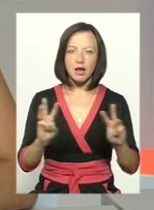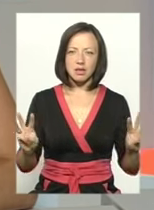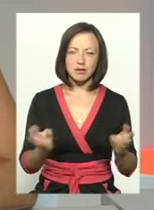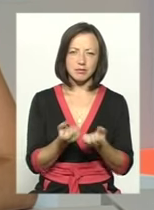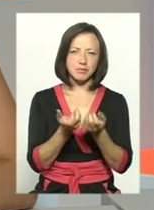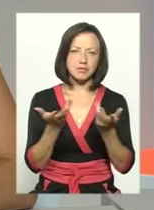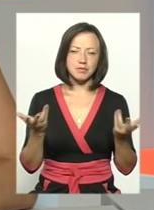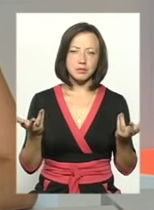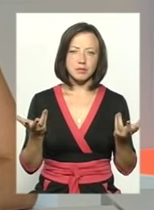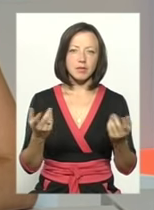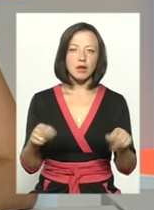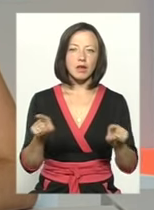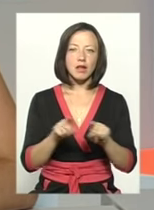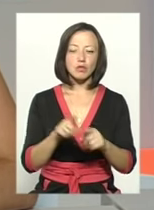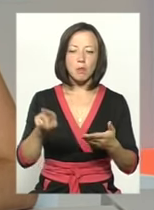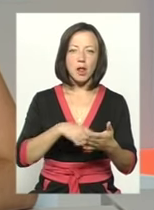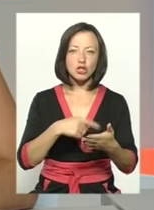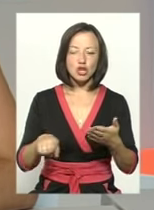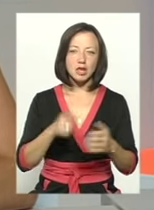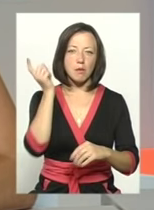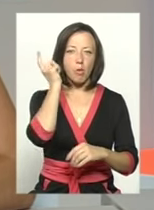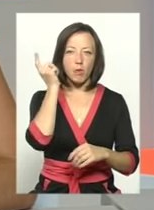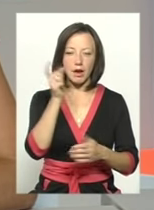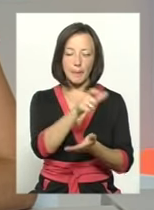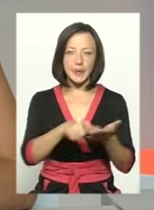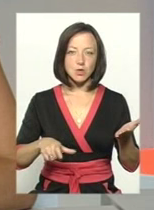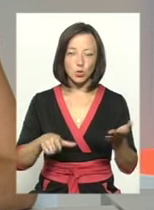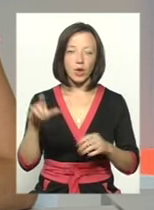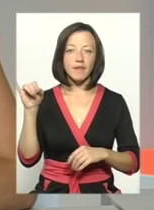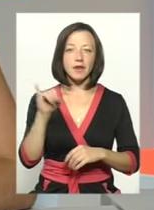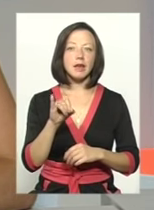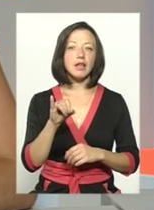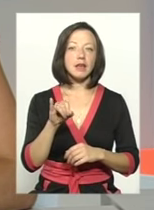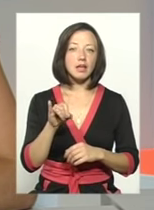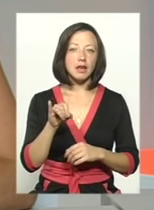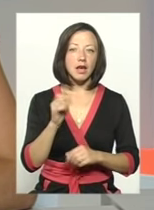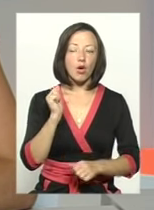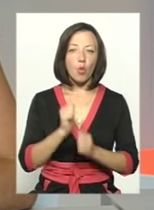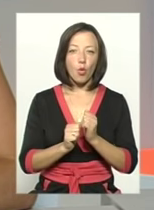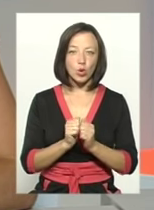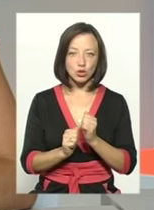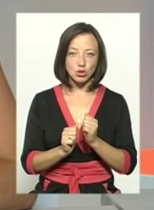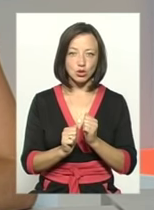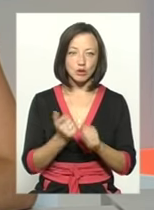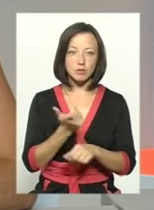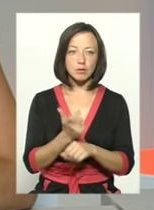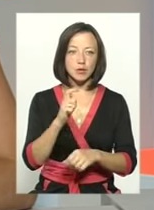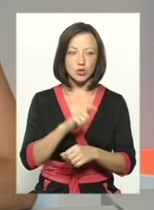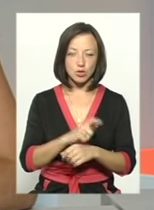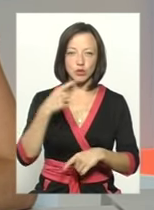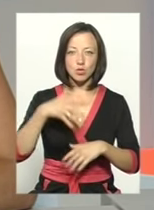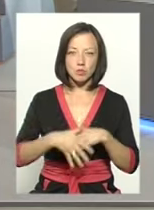аплікації для планшетів і мобільних пристроїв. І, відповідно, кожен в більшості